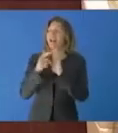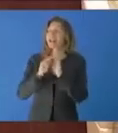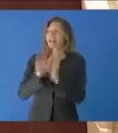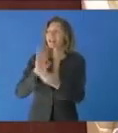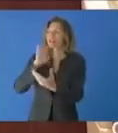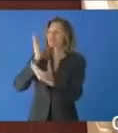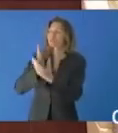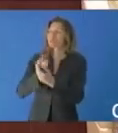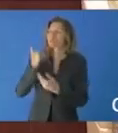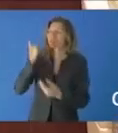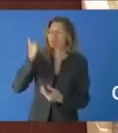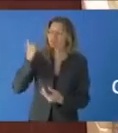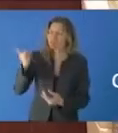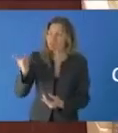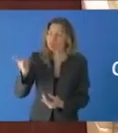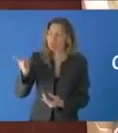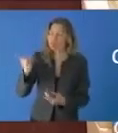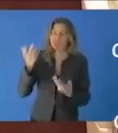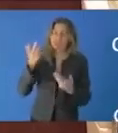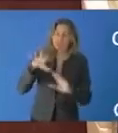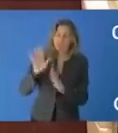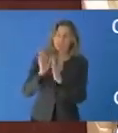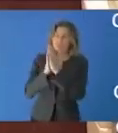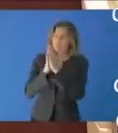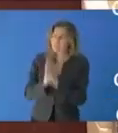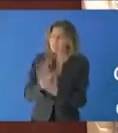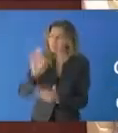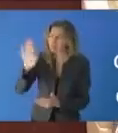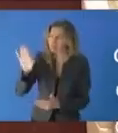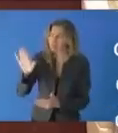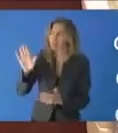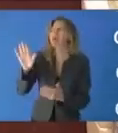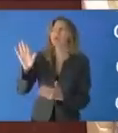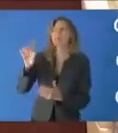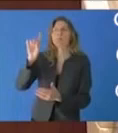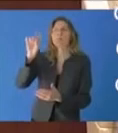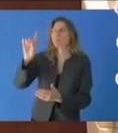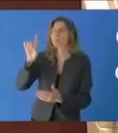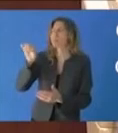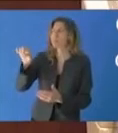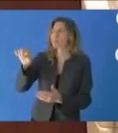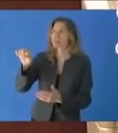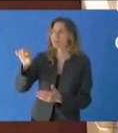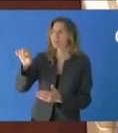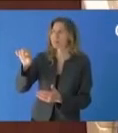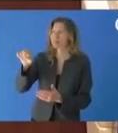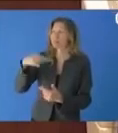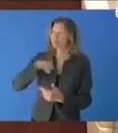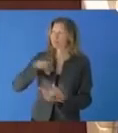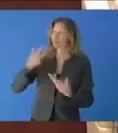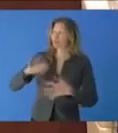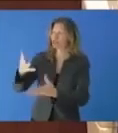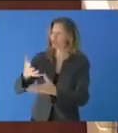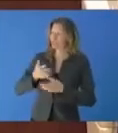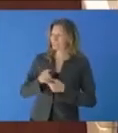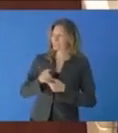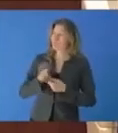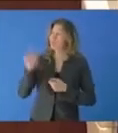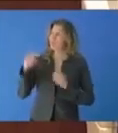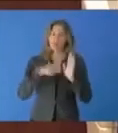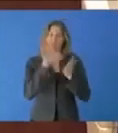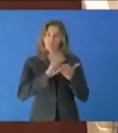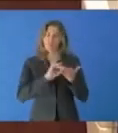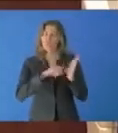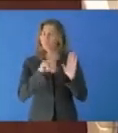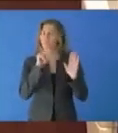constate néanmoins que mon dossier juridique envoyé le 31 janvier 2022, comme demandé et dont vous avez bien accusé réception, n'a pas fait l'objet